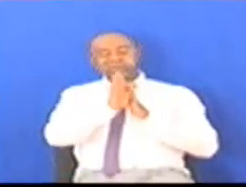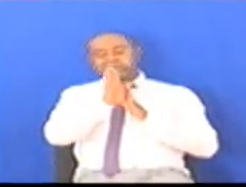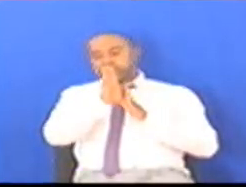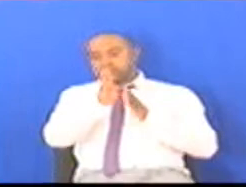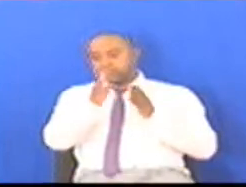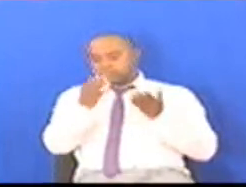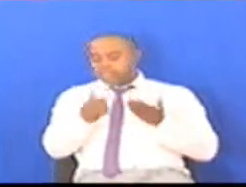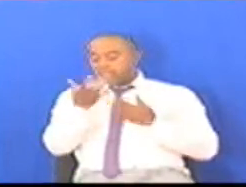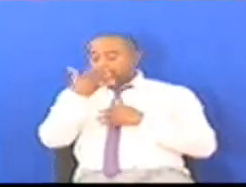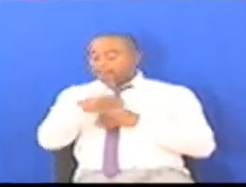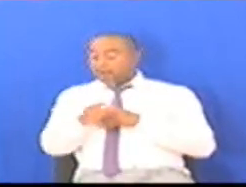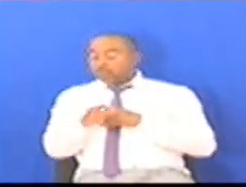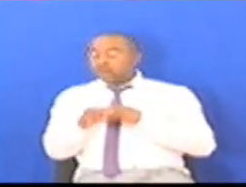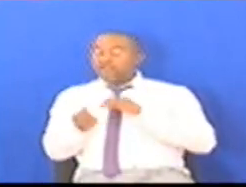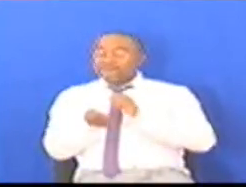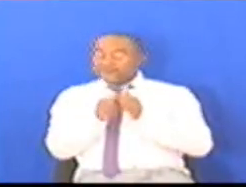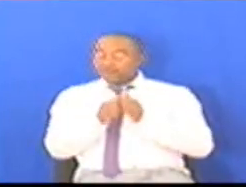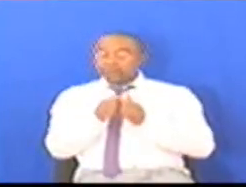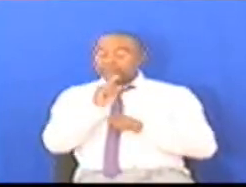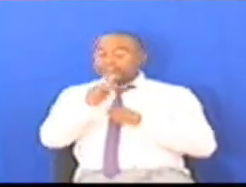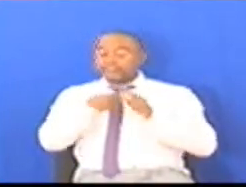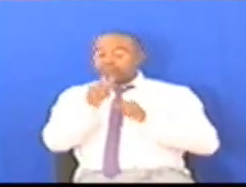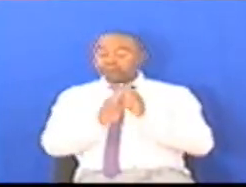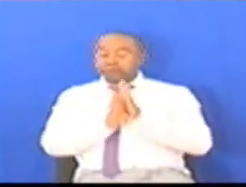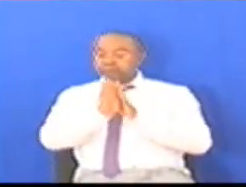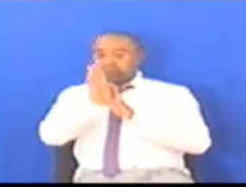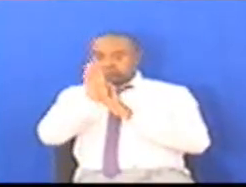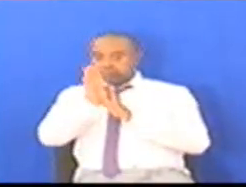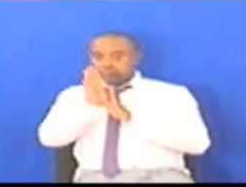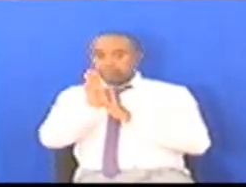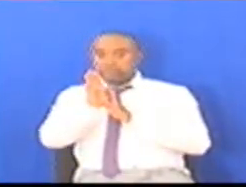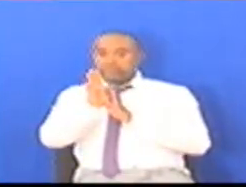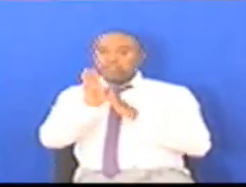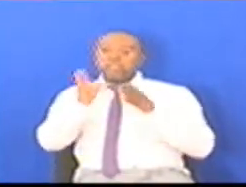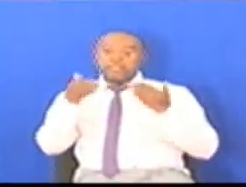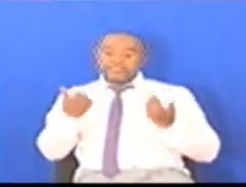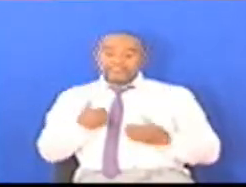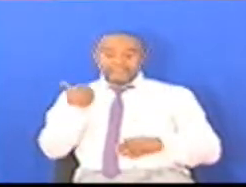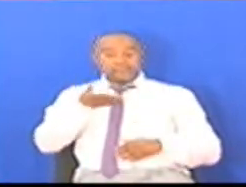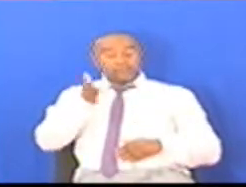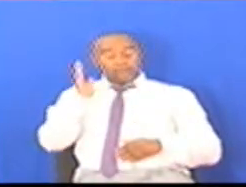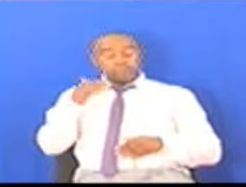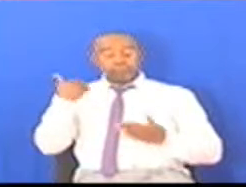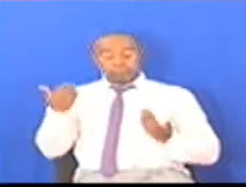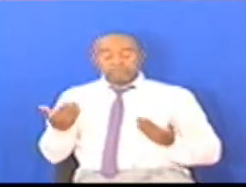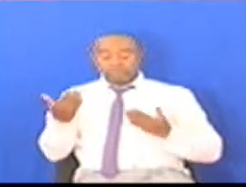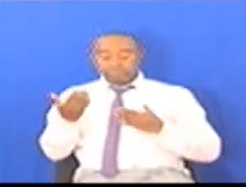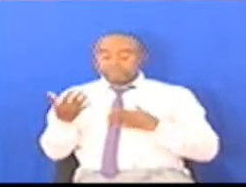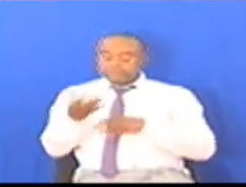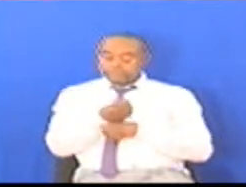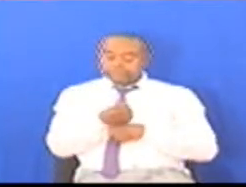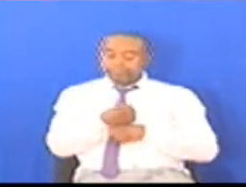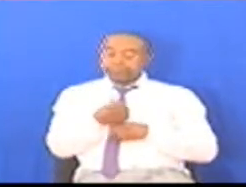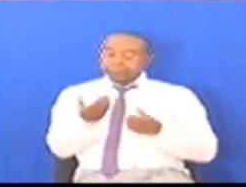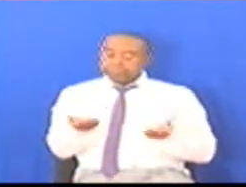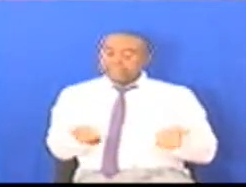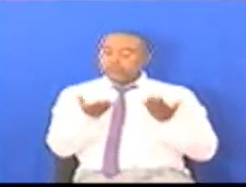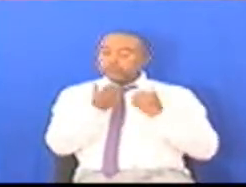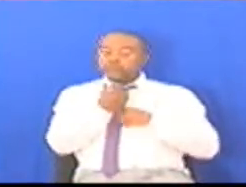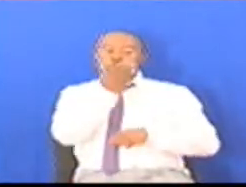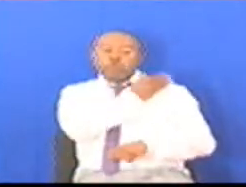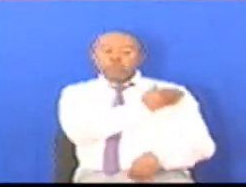inchi njia taongezeka Na kathalika Kwa hiyo serekali tapata pia Uwezo wakuwa hudunia